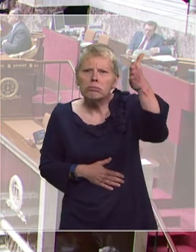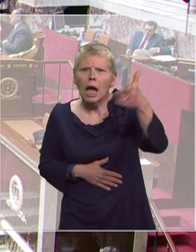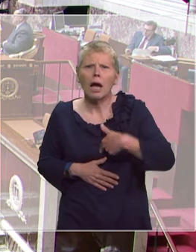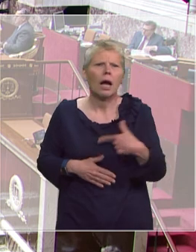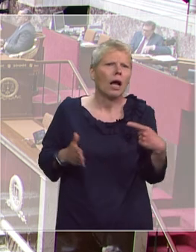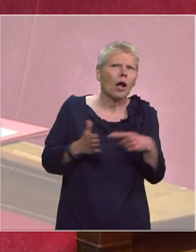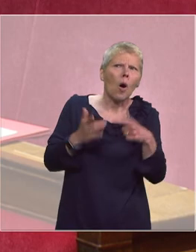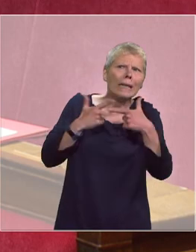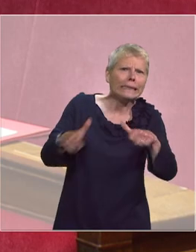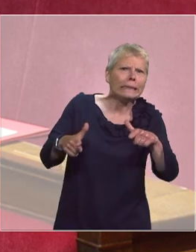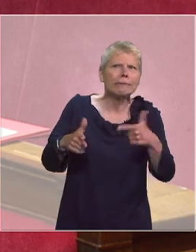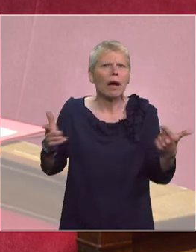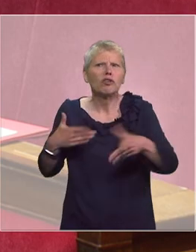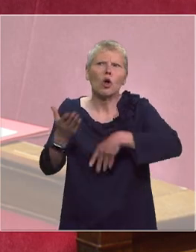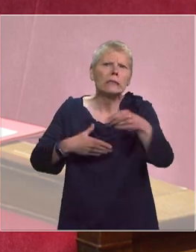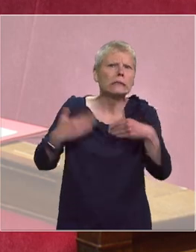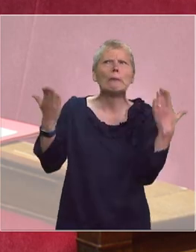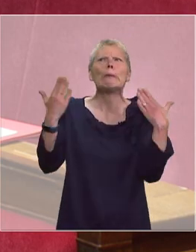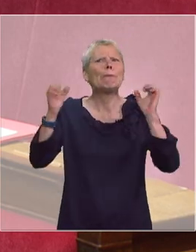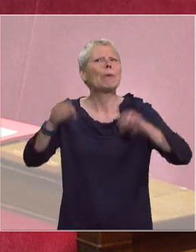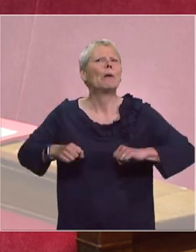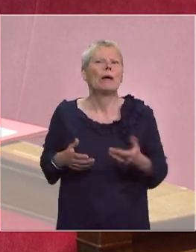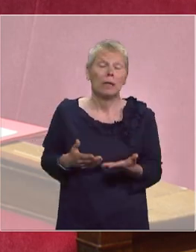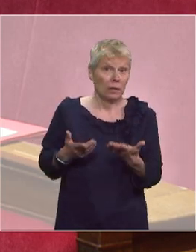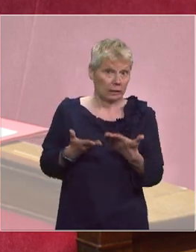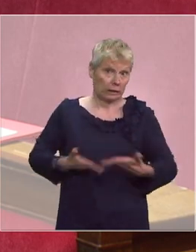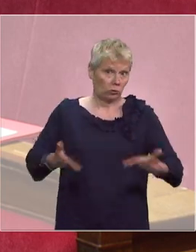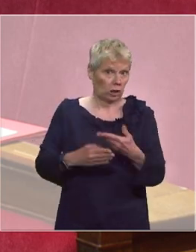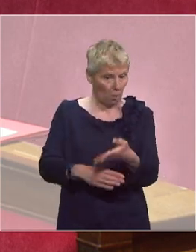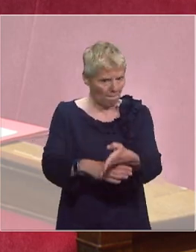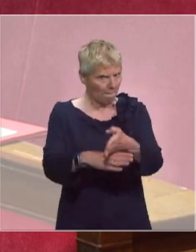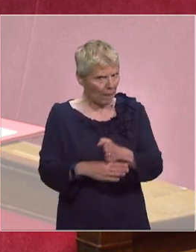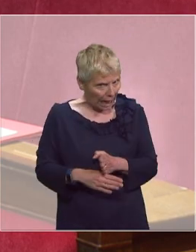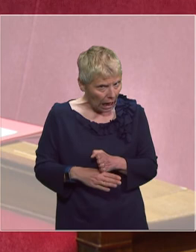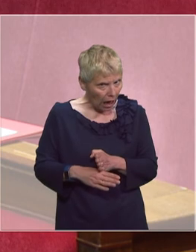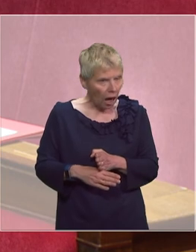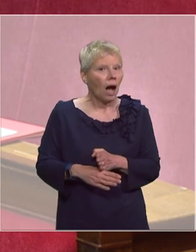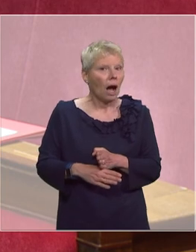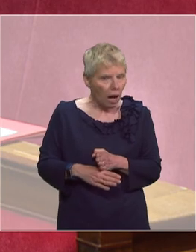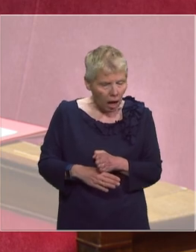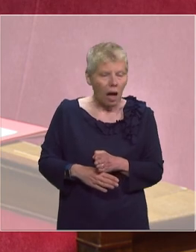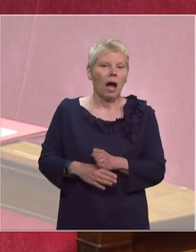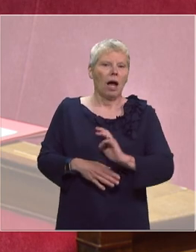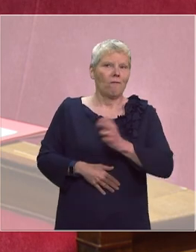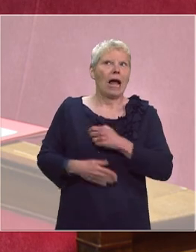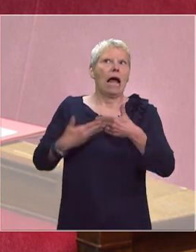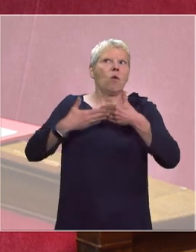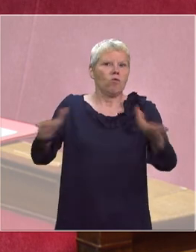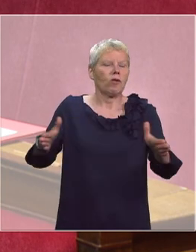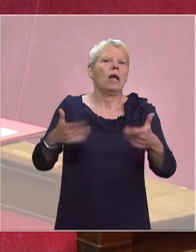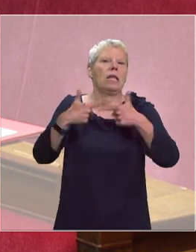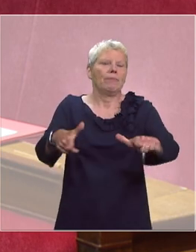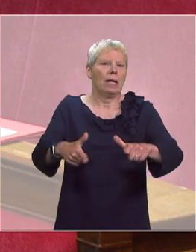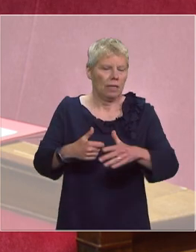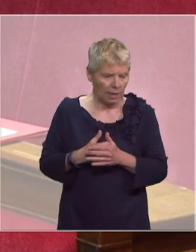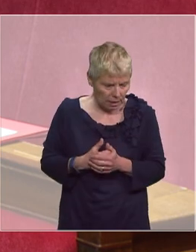même plutôt d'après-demain, c'est-à-dire ce qui se passera lorsque nous serons prêts à procéder à ce déconfinement dont certains parlent. Donc, personnellement, je parle peu,